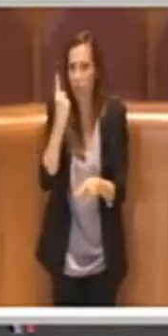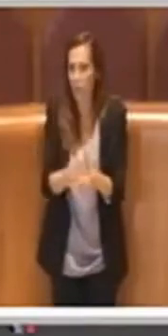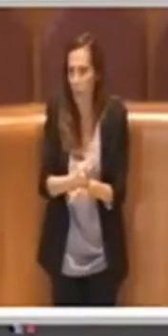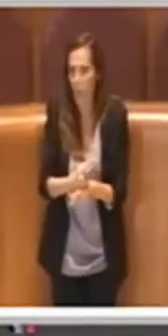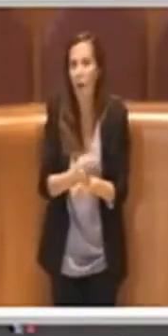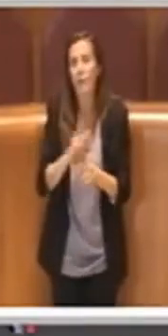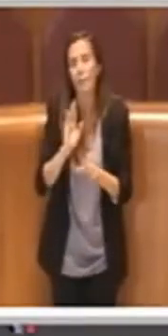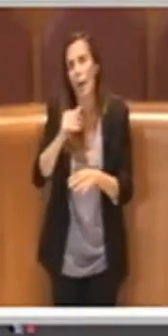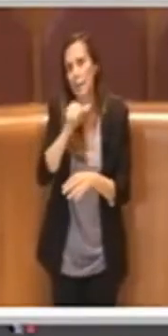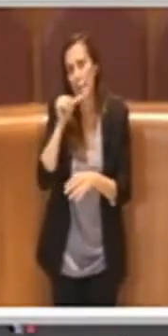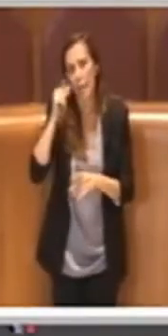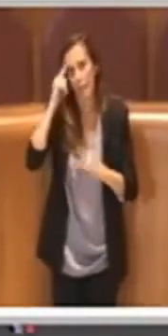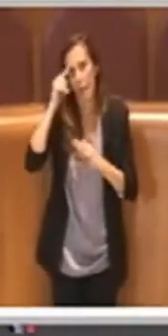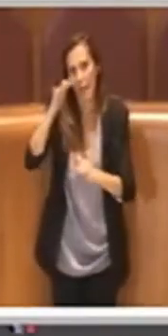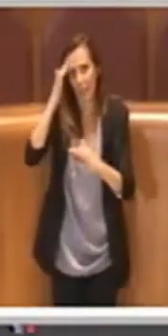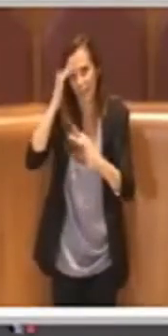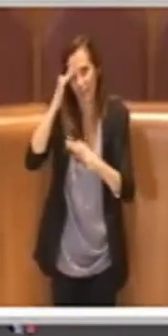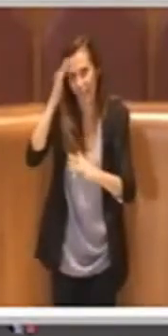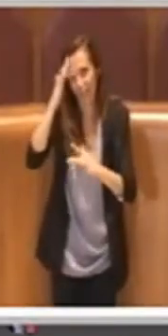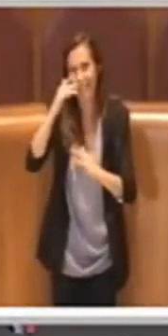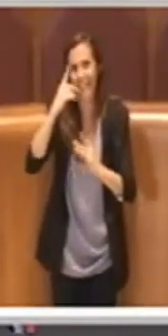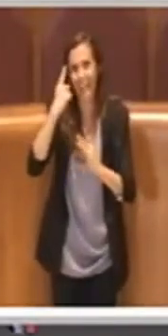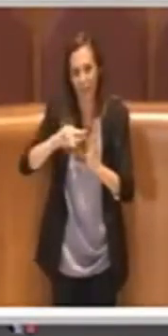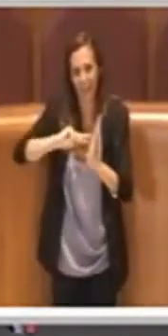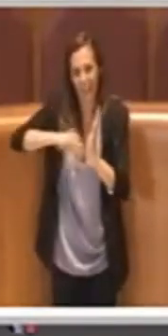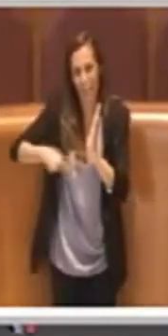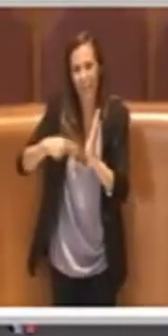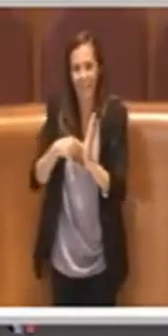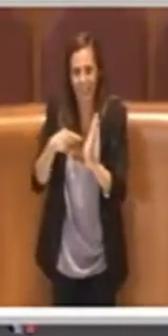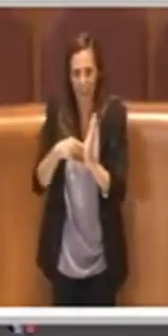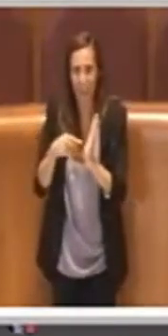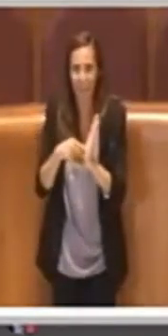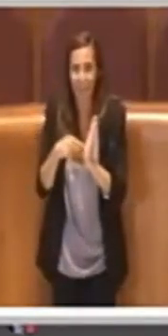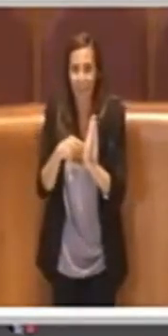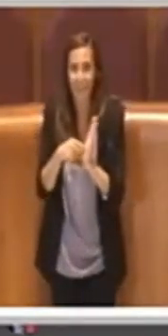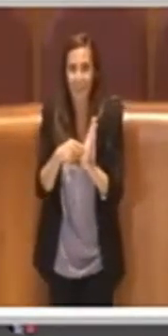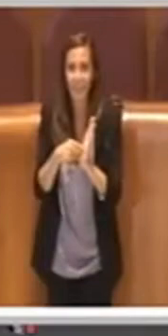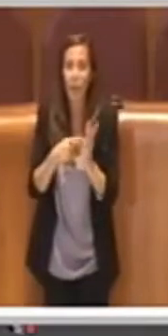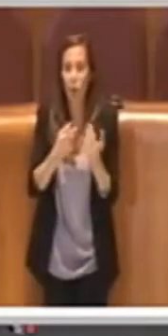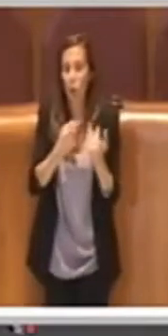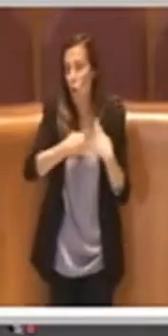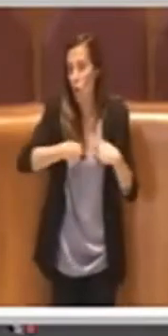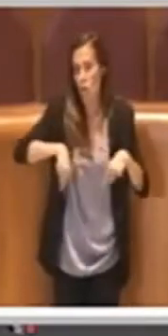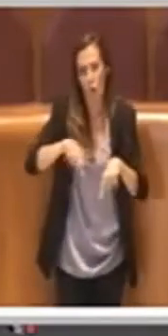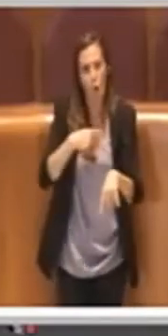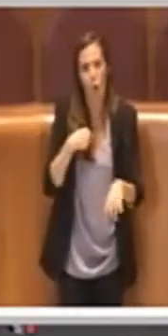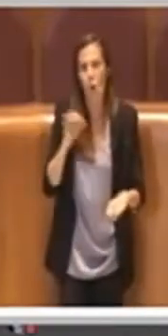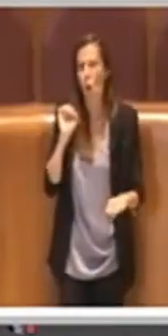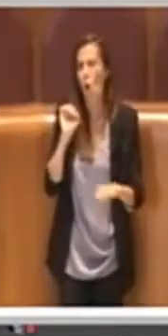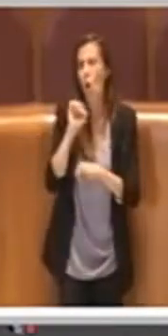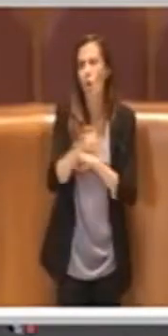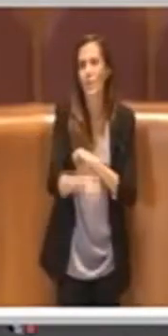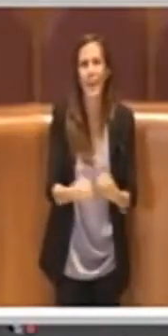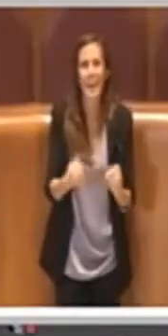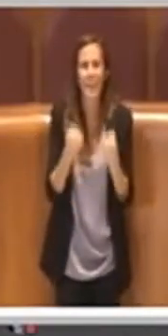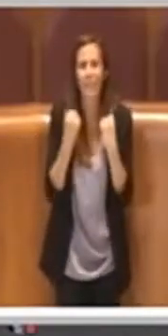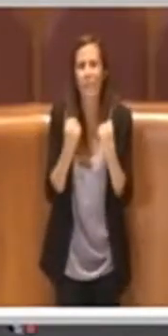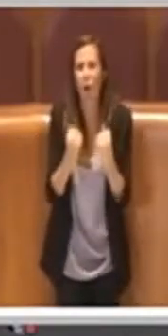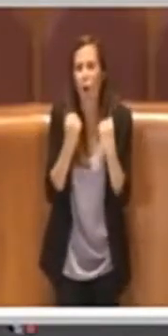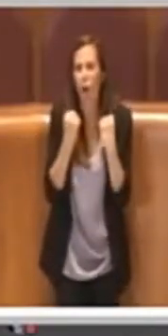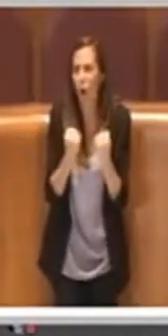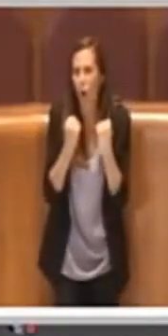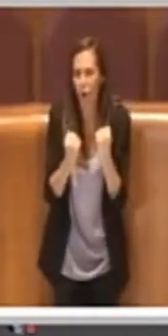implicazioni degli emendamenti. in questo caso siamo assolutamente contrarissimi a questo